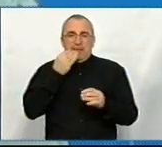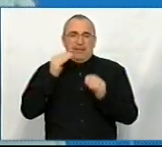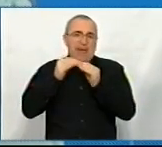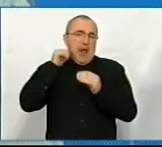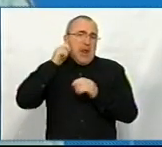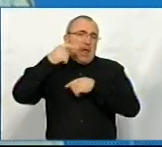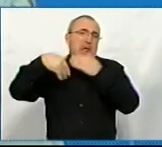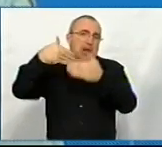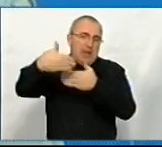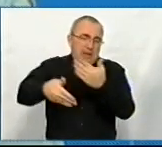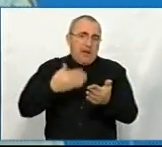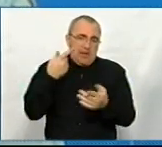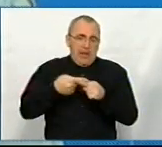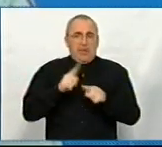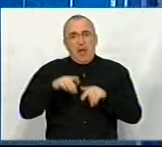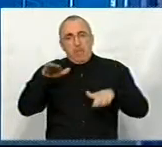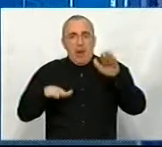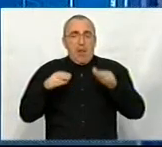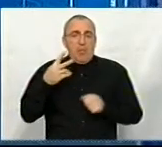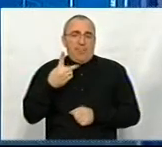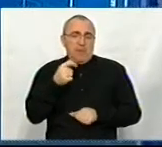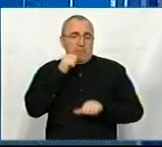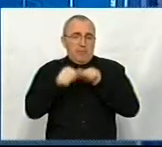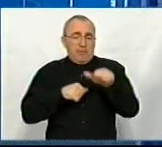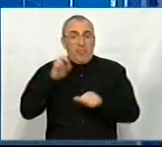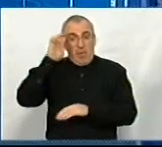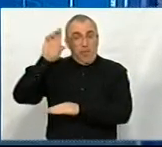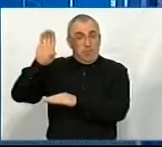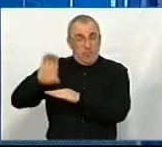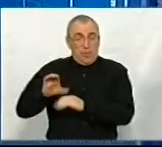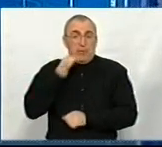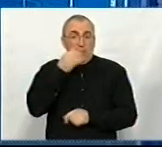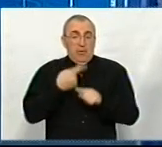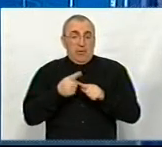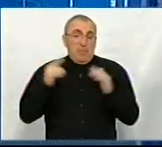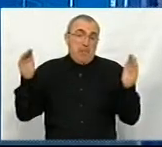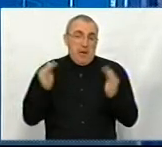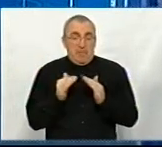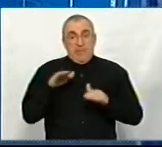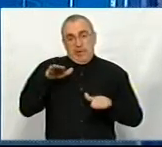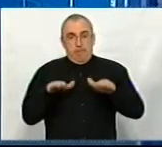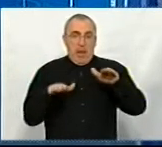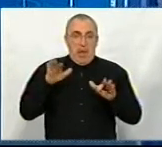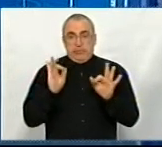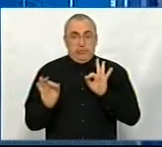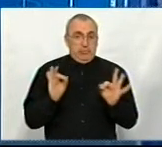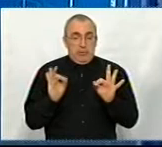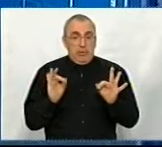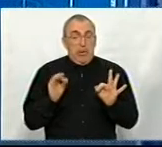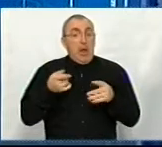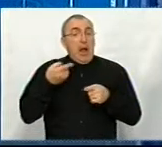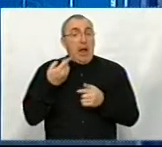такий баланс у 2021 році? Ну, бюджет, скажімо так, більш-менш збалансований, але